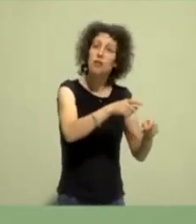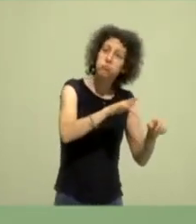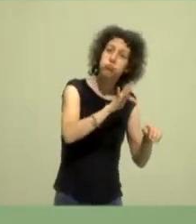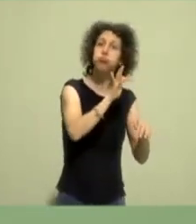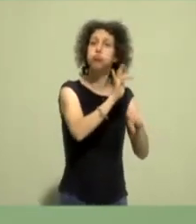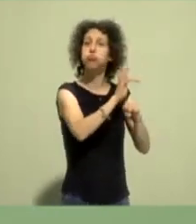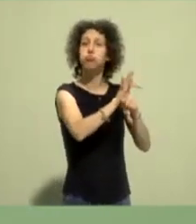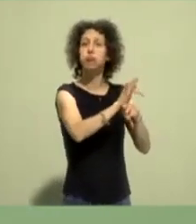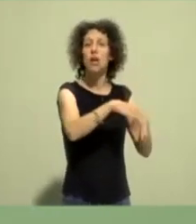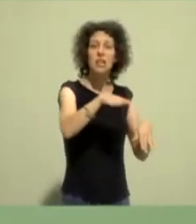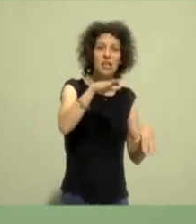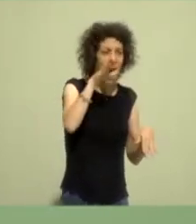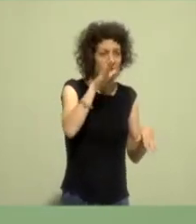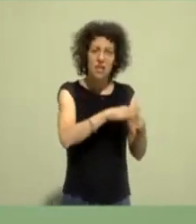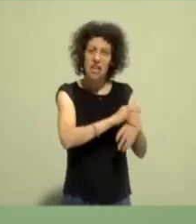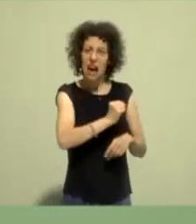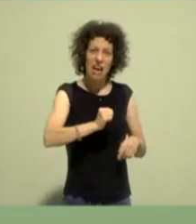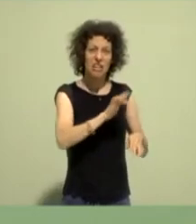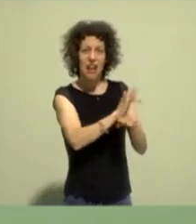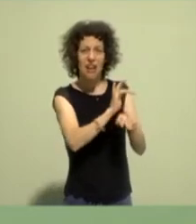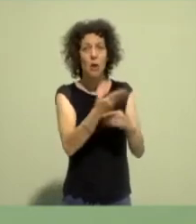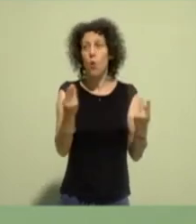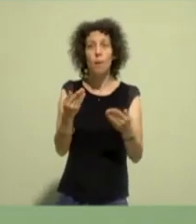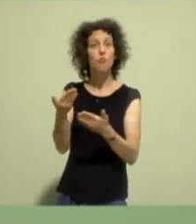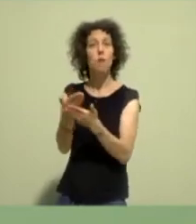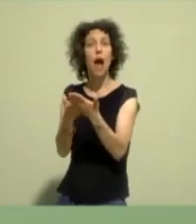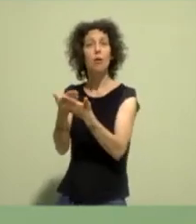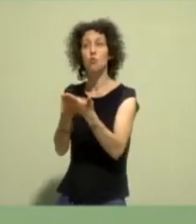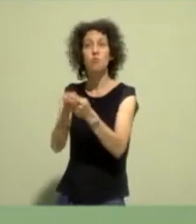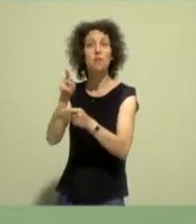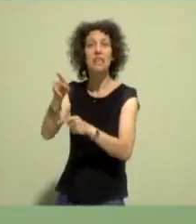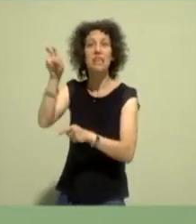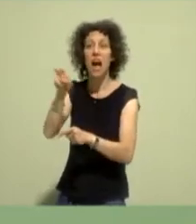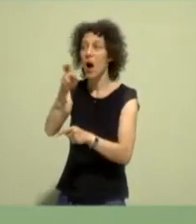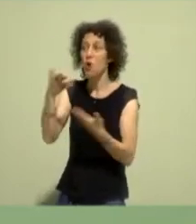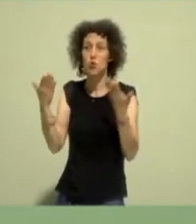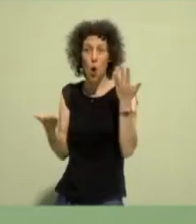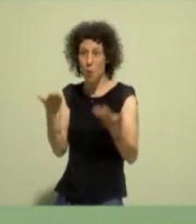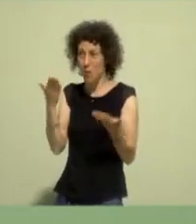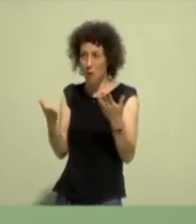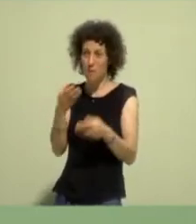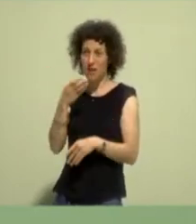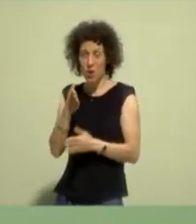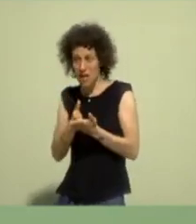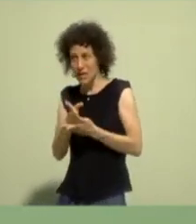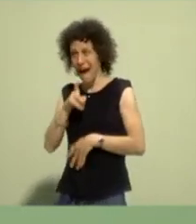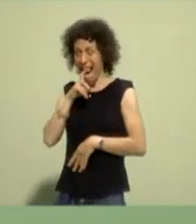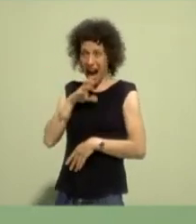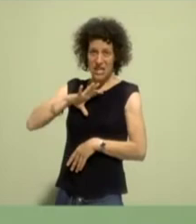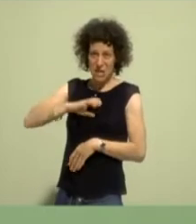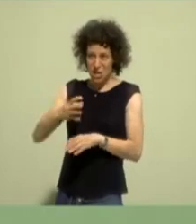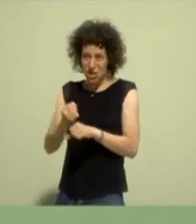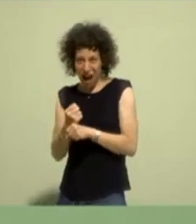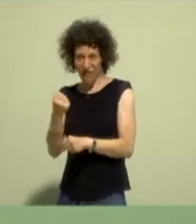Krankenhaus, der nicht weiß, ob er diesen Job langfristig aushält. Für Sie alle und noch viele mehr möchte ich Politik in diesem Landesvorstand machen.